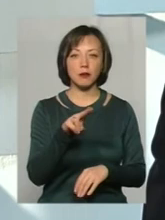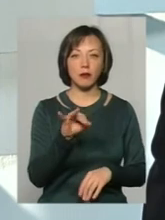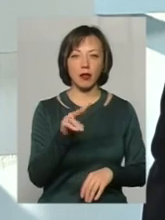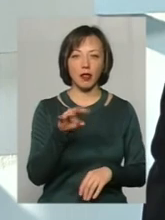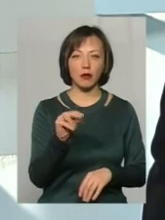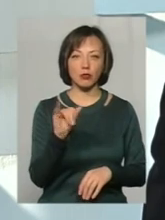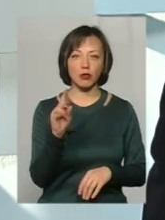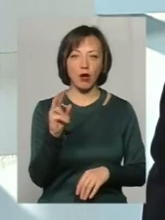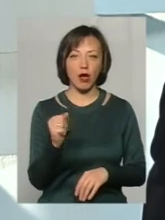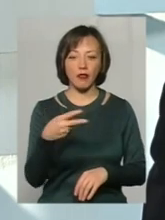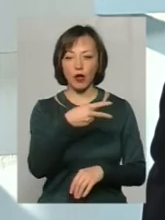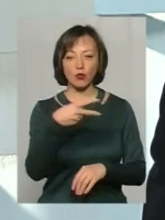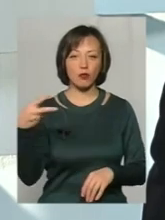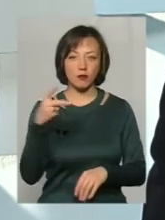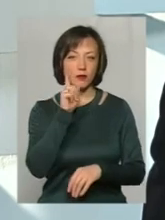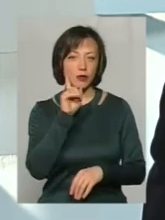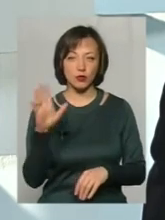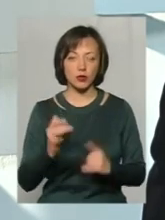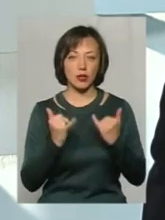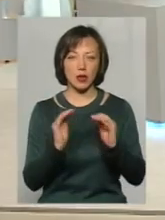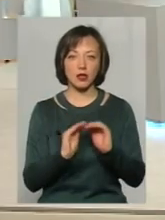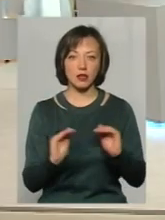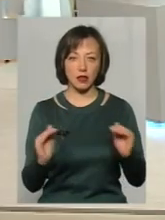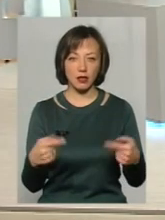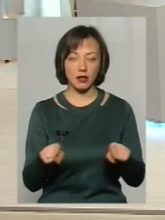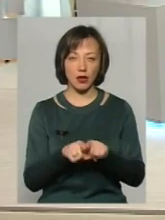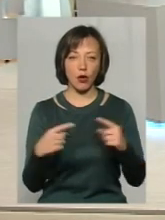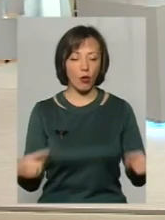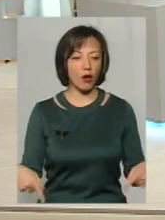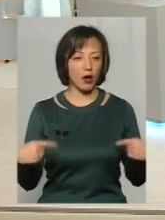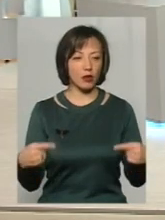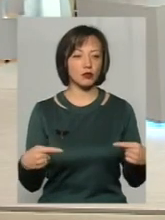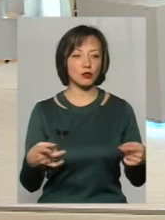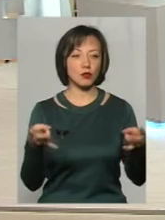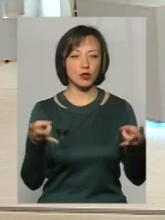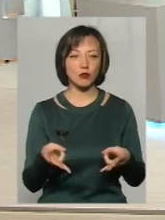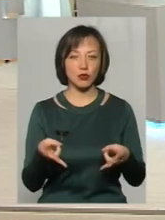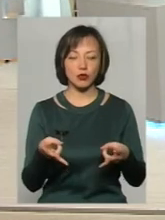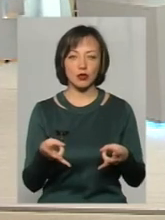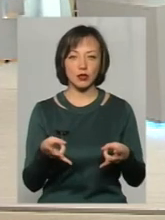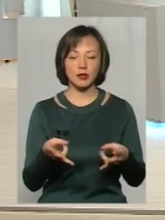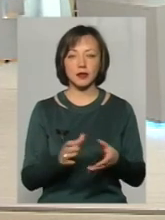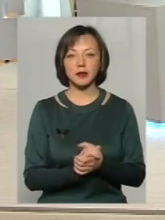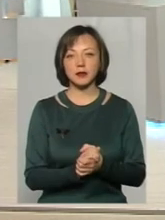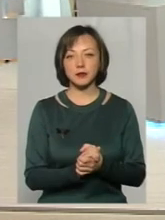на другому поясі дуже незручно для дітей, які там колясочники, які потребують плавання.